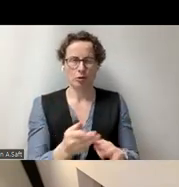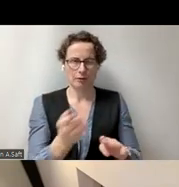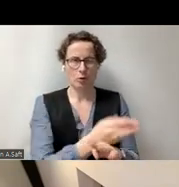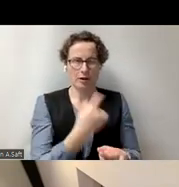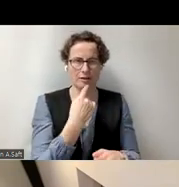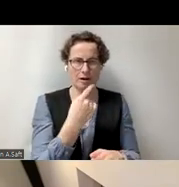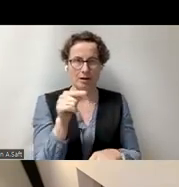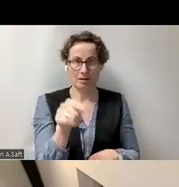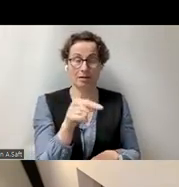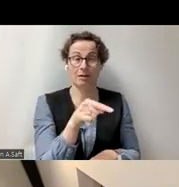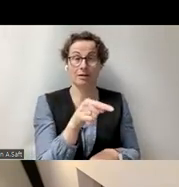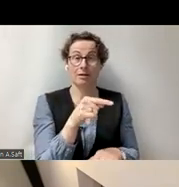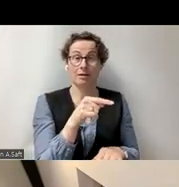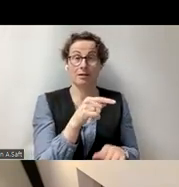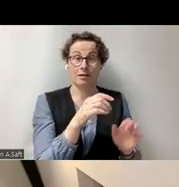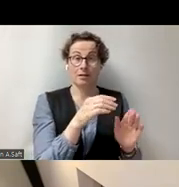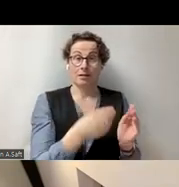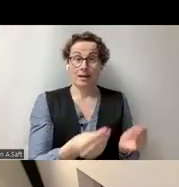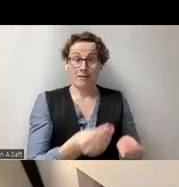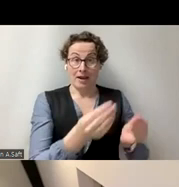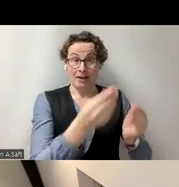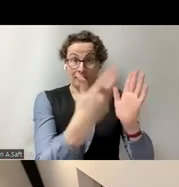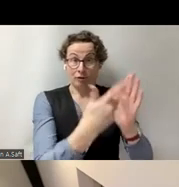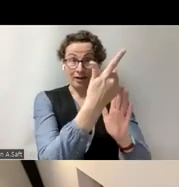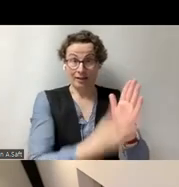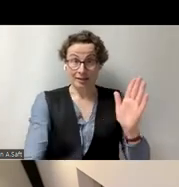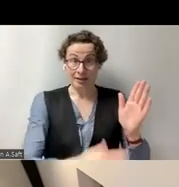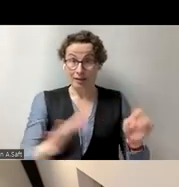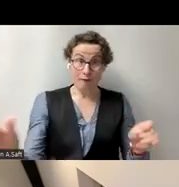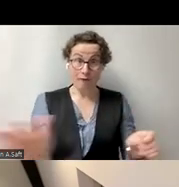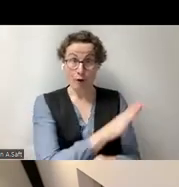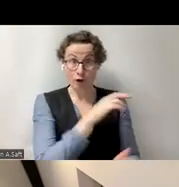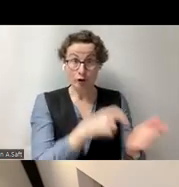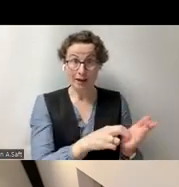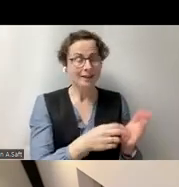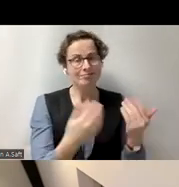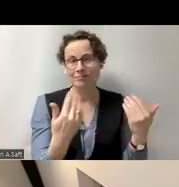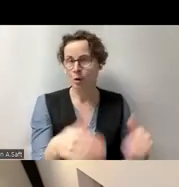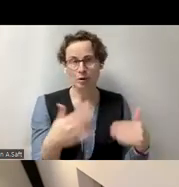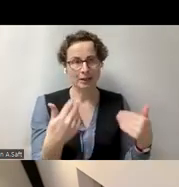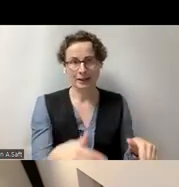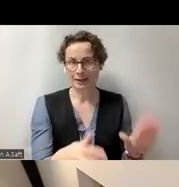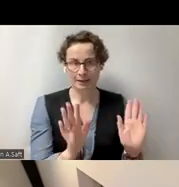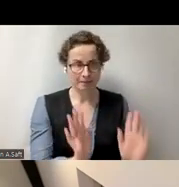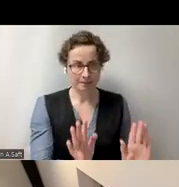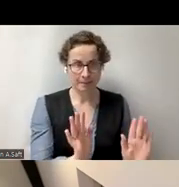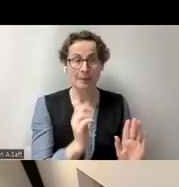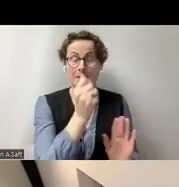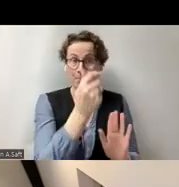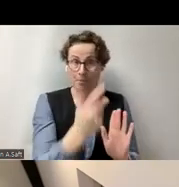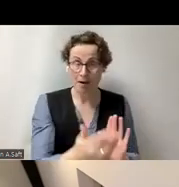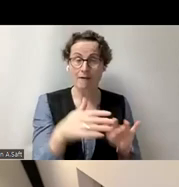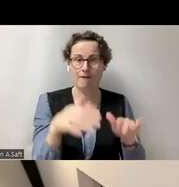Diese erweiterte Checkliste ist unvollständig, falls Sie einen der folgenden Fälle haben.